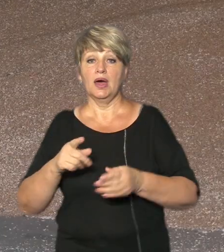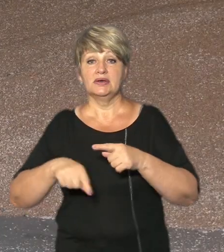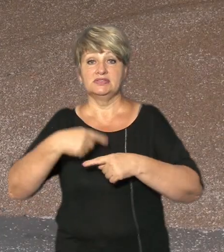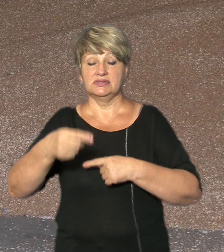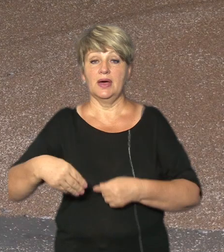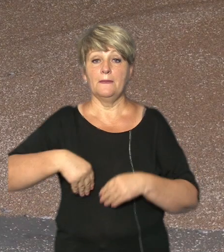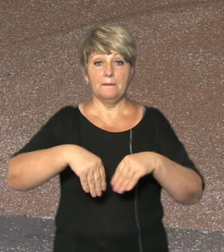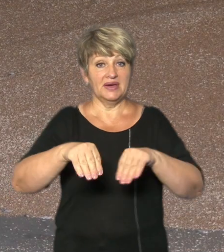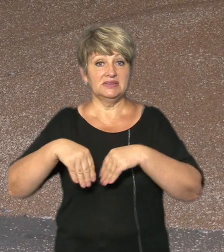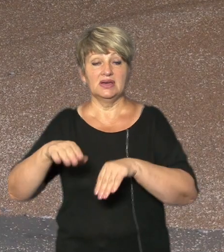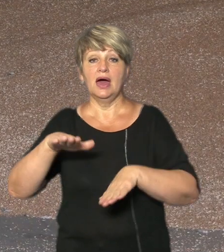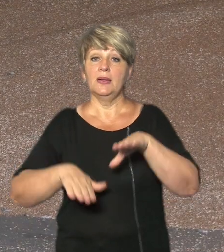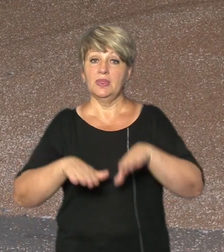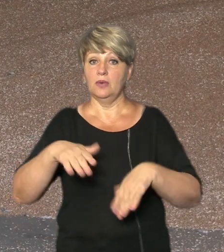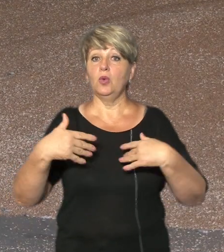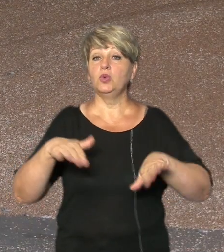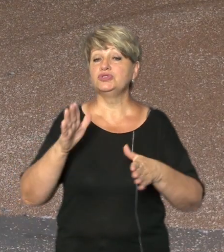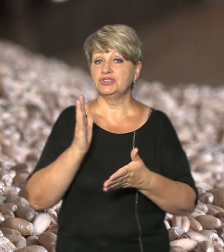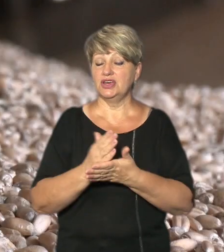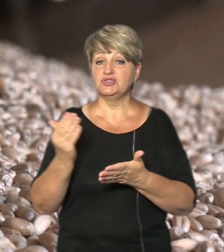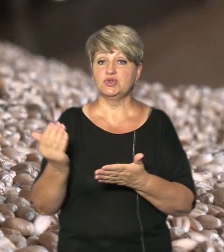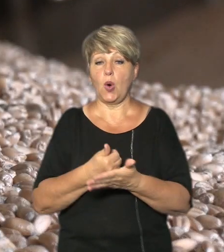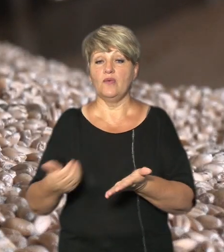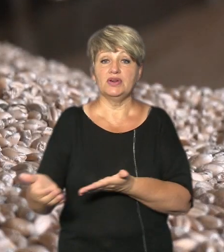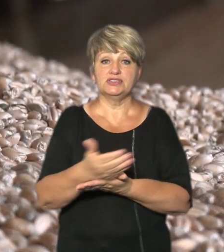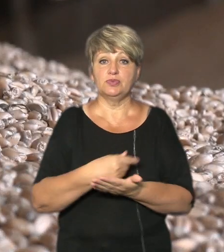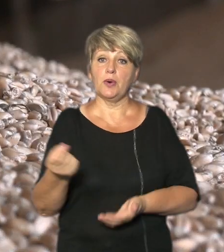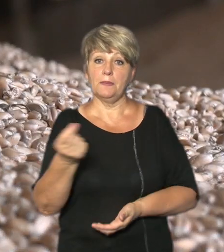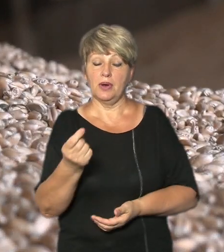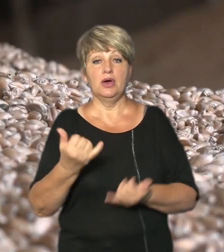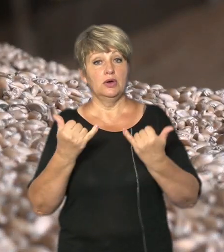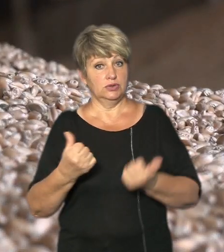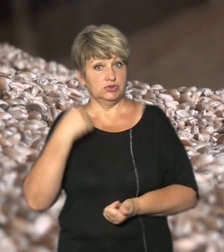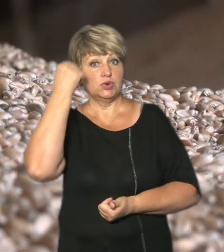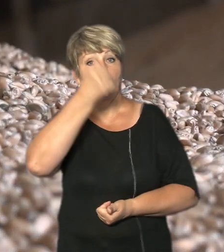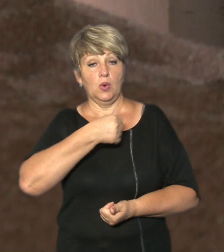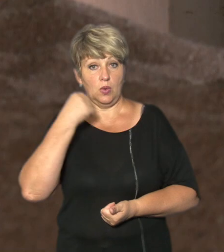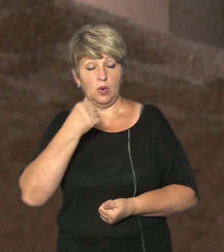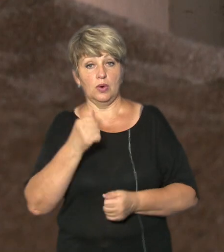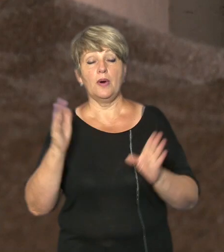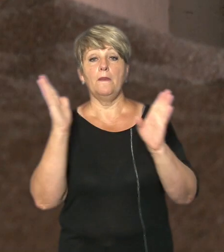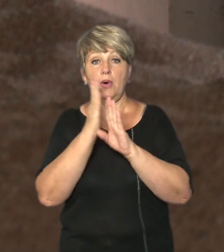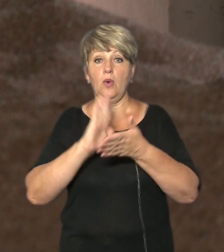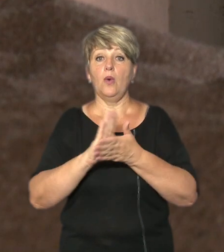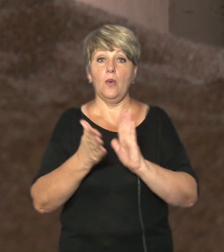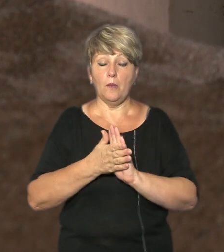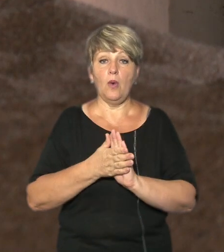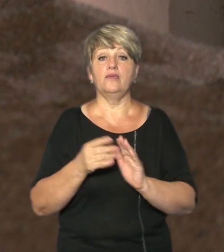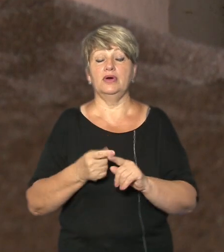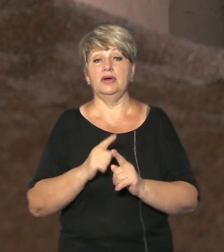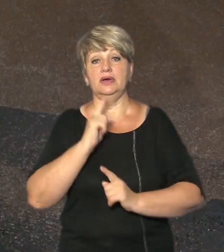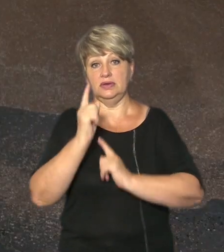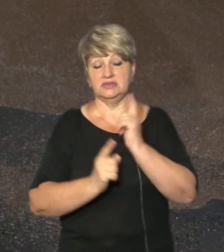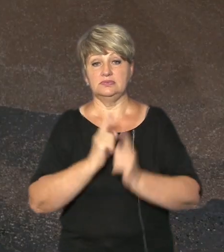На складі вже лежить новий збір пшениці Цього року погодні умови вплинули на які зерна Та логістика через війну змінилася, каже